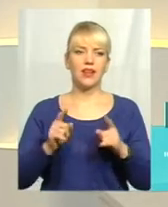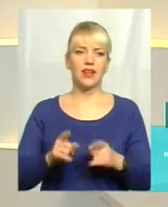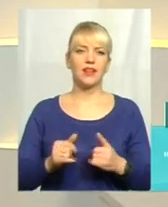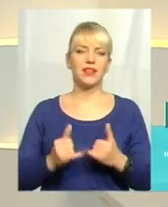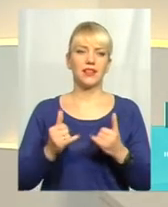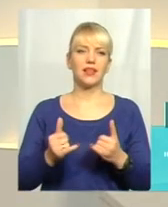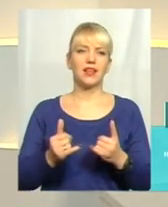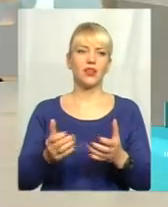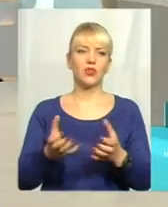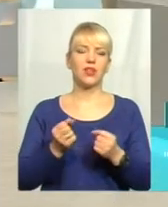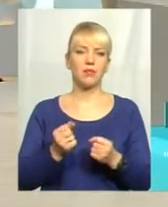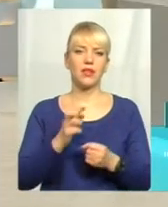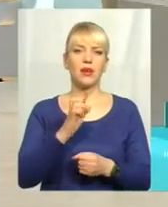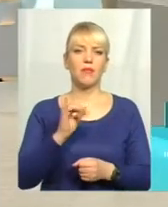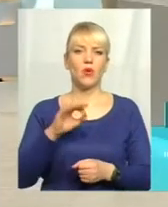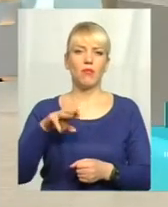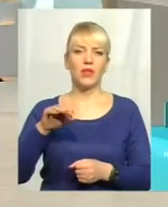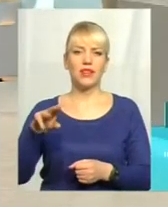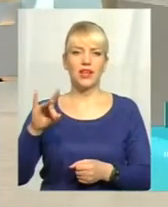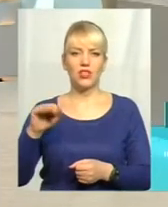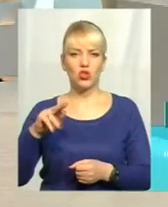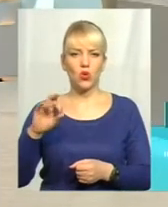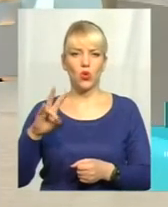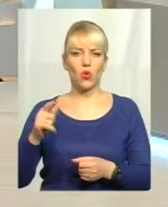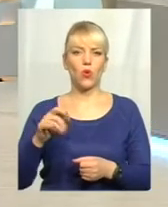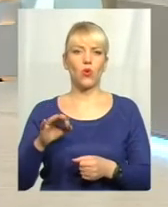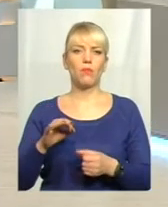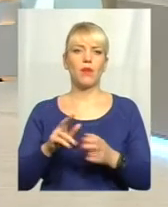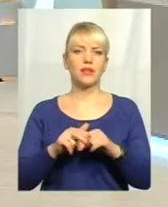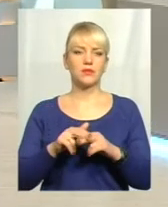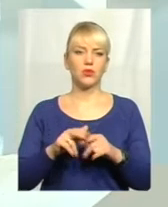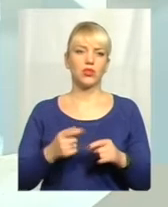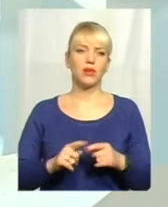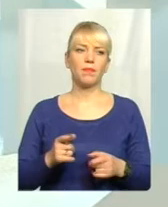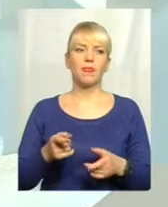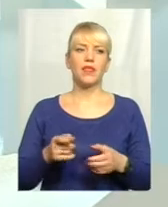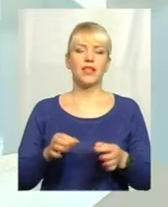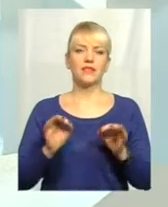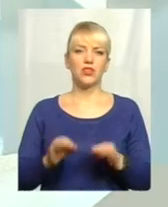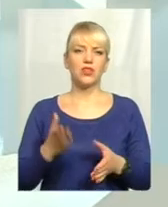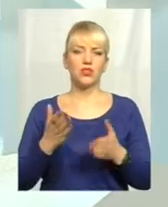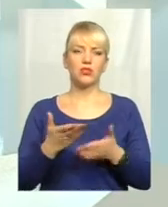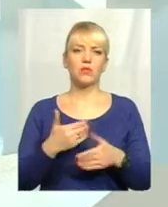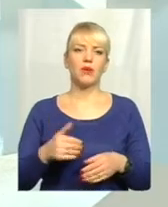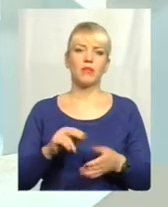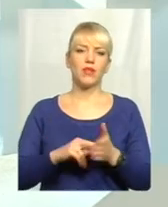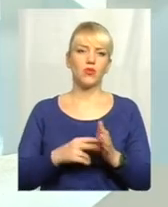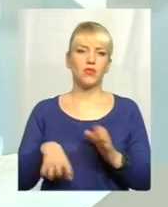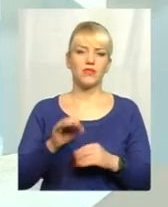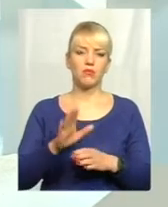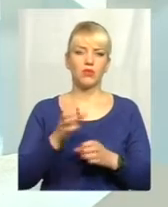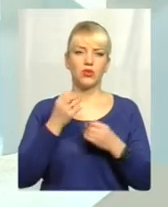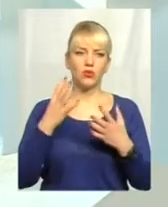отримання біометричного паспорта? отримання. Для отримання, ну, звичайно, це, якщо, так як ми плануємо, все буде добре, то це